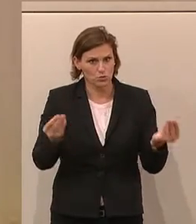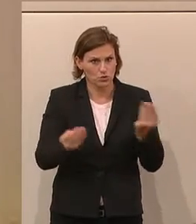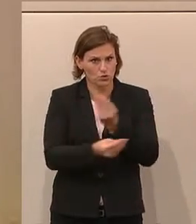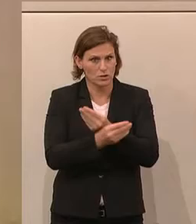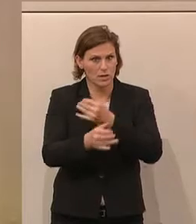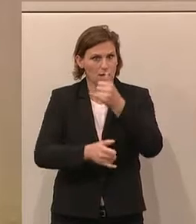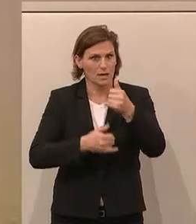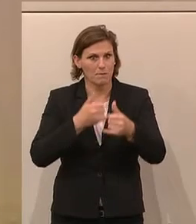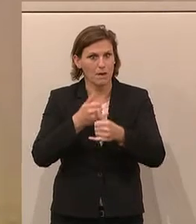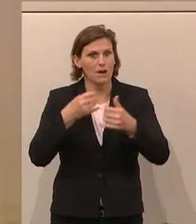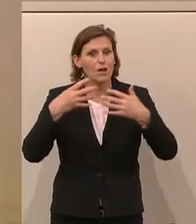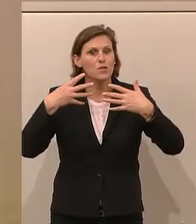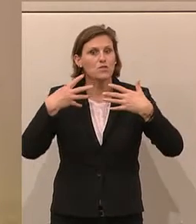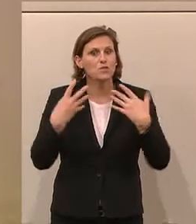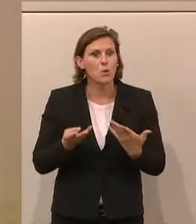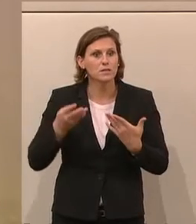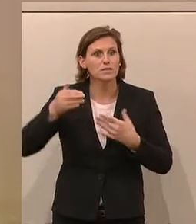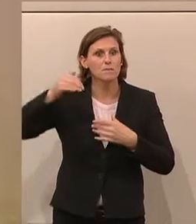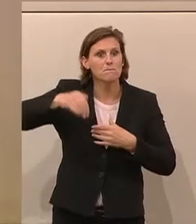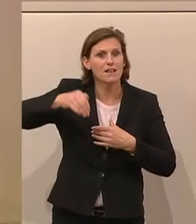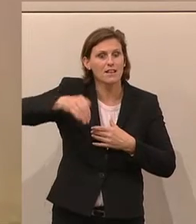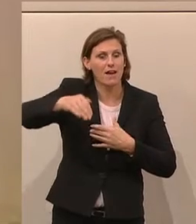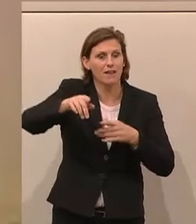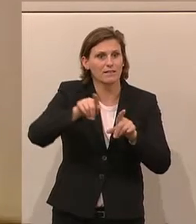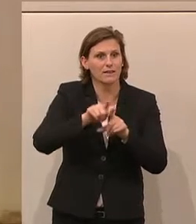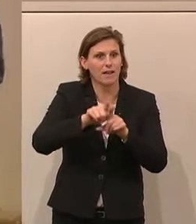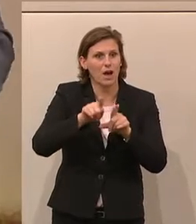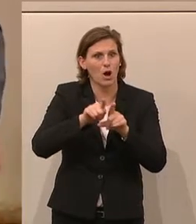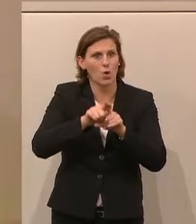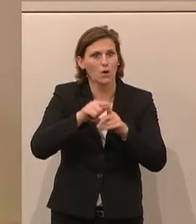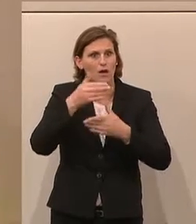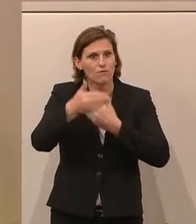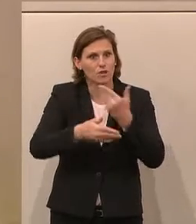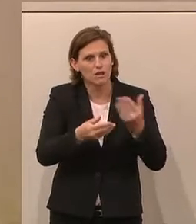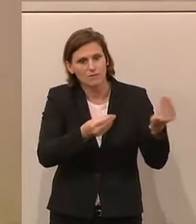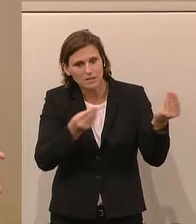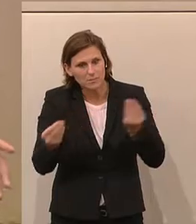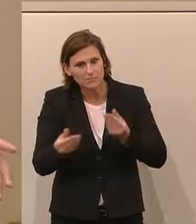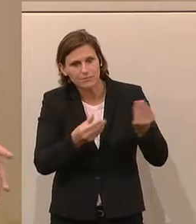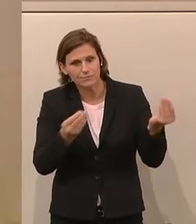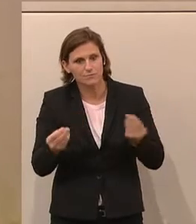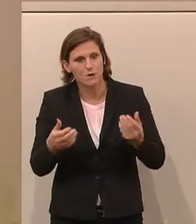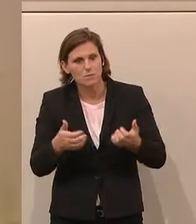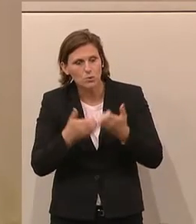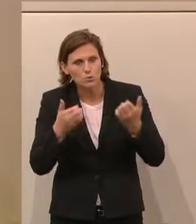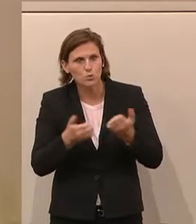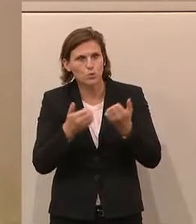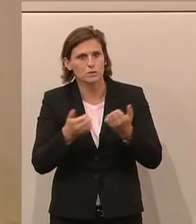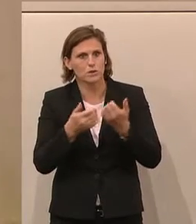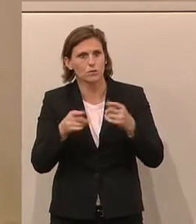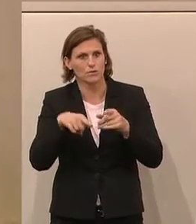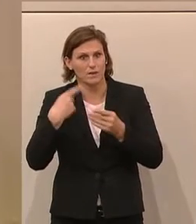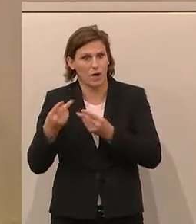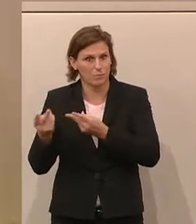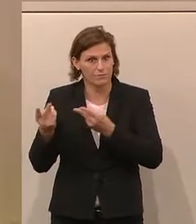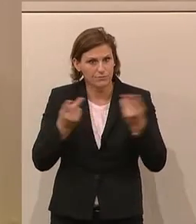Dabei kommen landwirtschaftliche Güter und Rohstoffe nach Europa und wir exportieren Maschinen und Chemikalien.